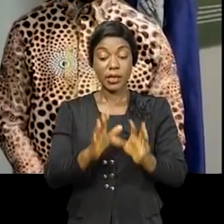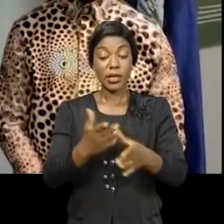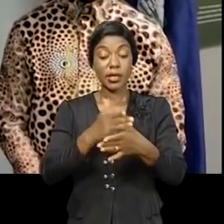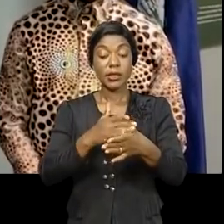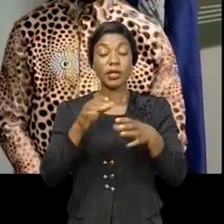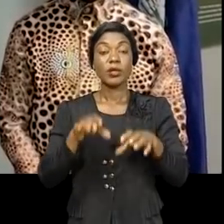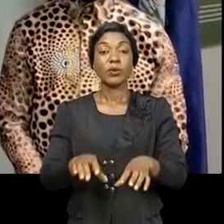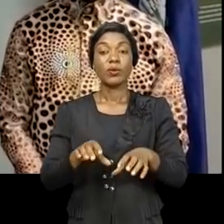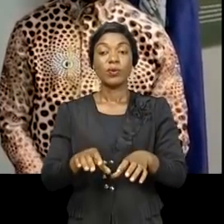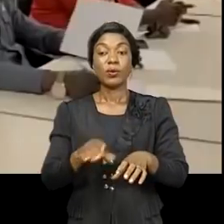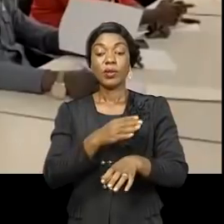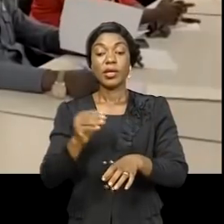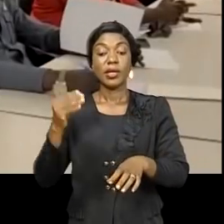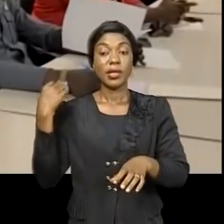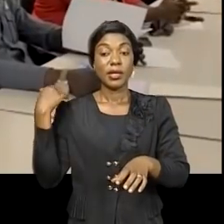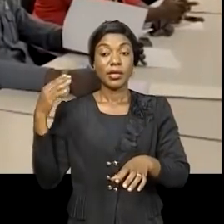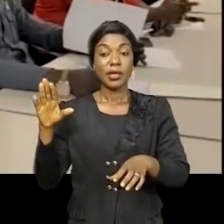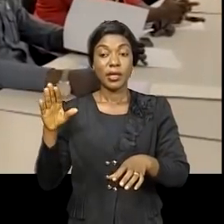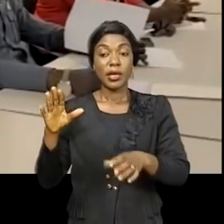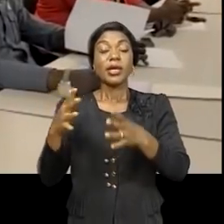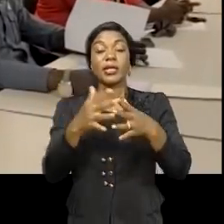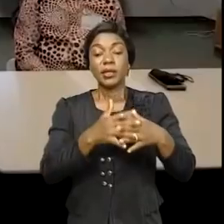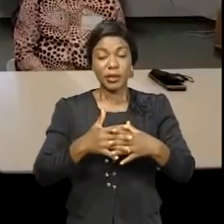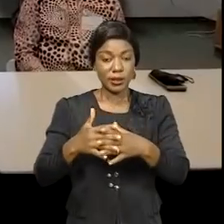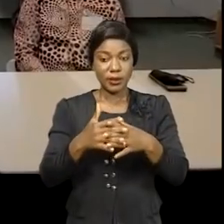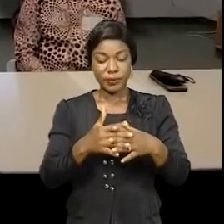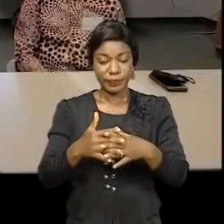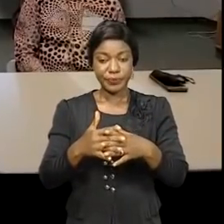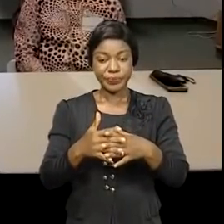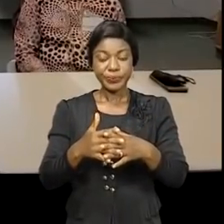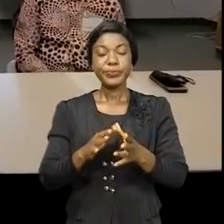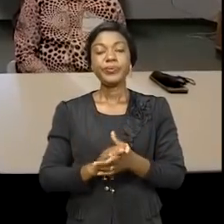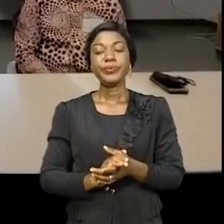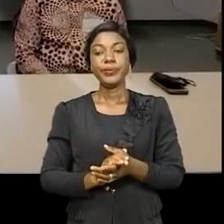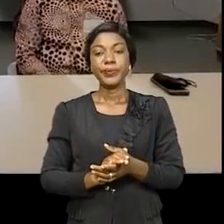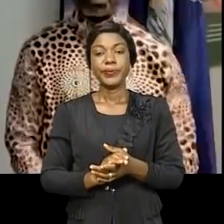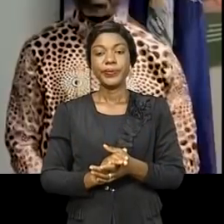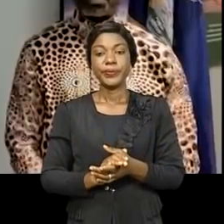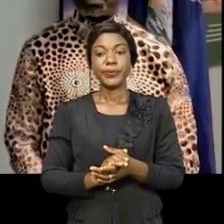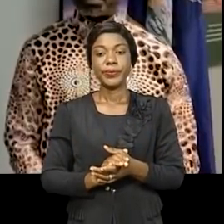l'état de New York et la province de Congo centrale.